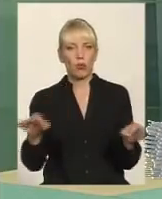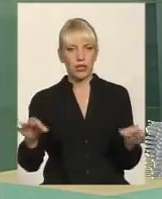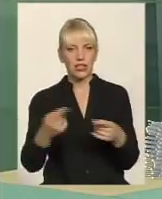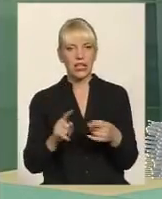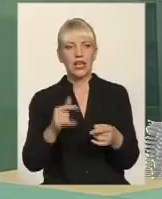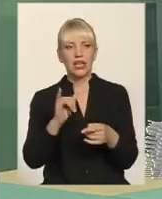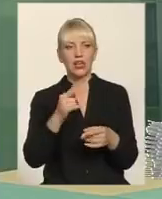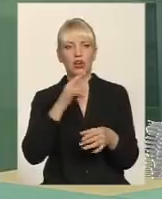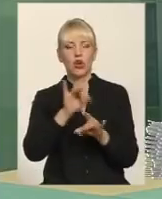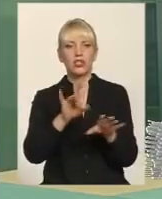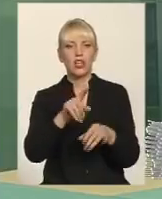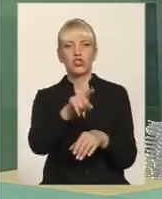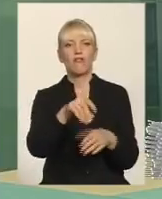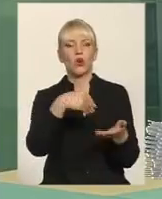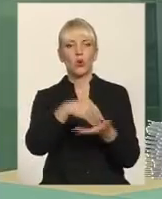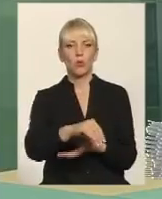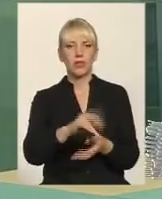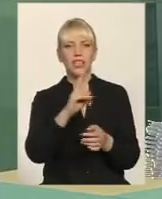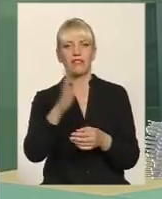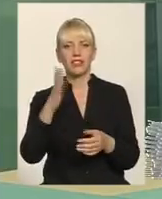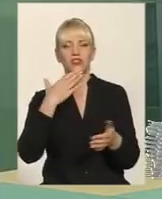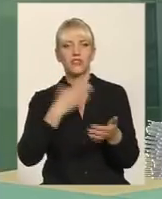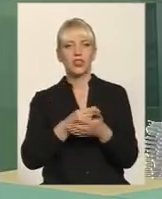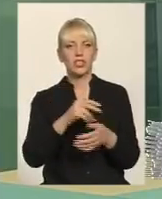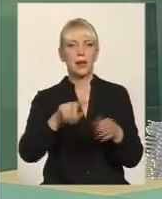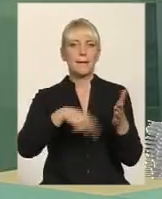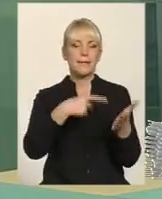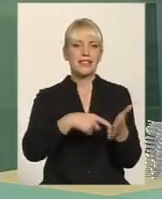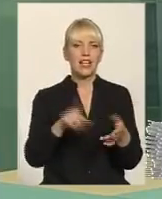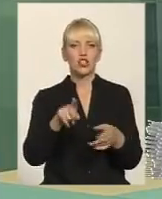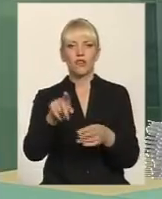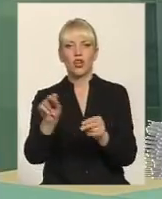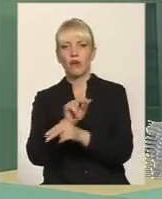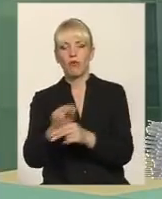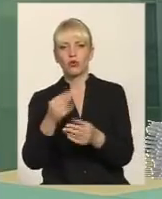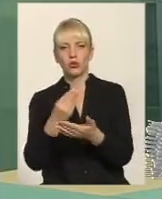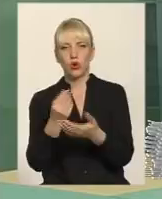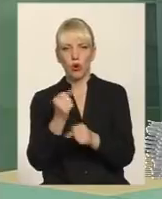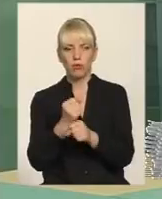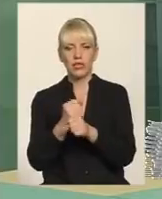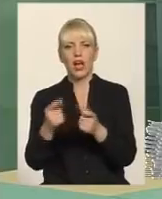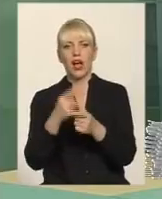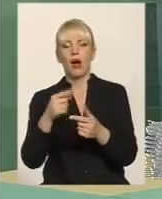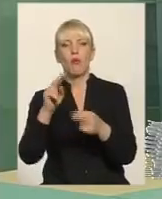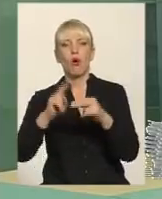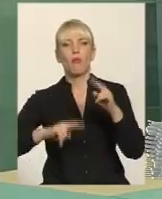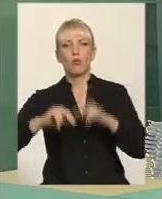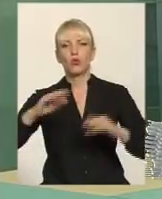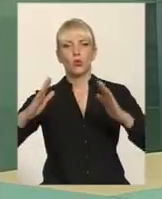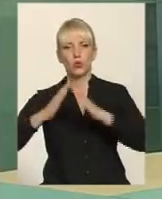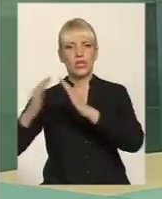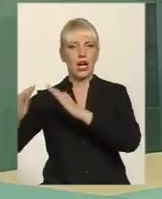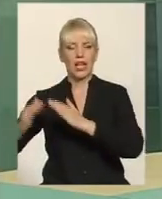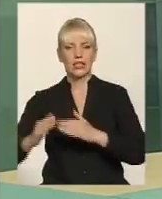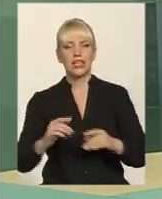баючки, що ви купите квартири своїм дітям в містах, що ви там зробите ремонт хат, що ви побудете собі нові хати. Це все брехня. Тому що?